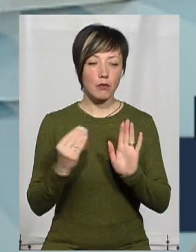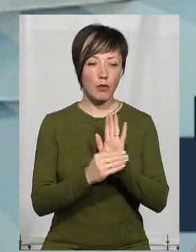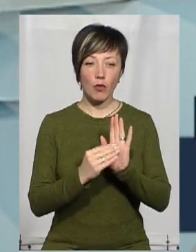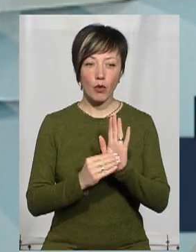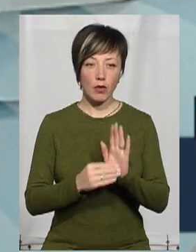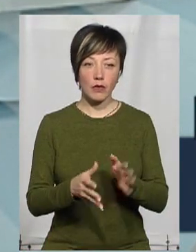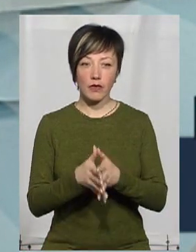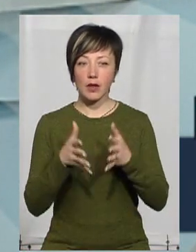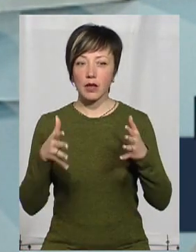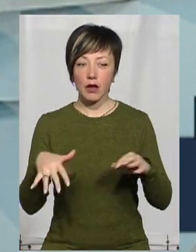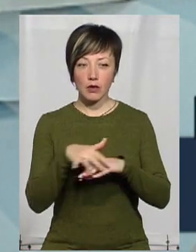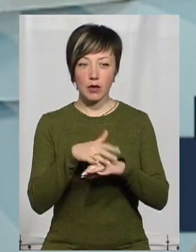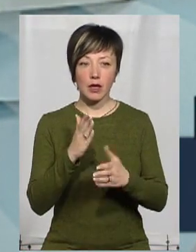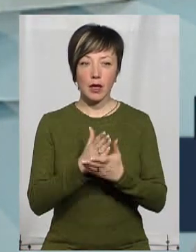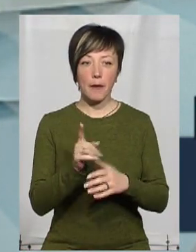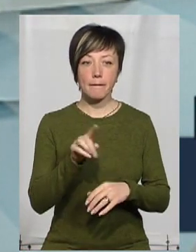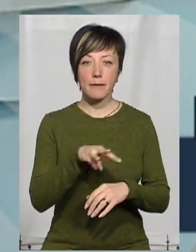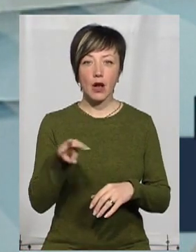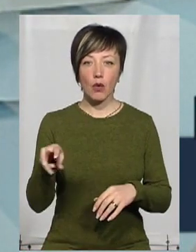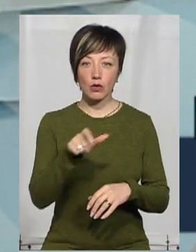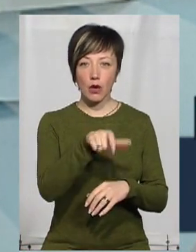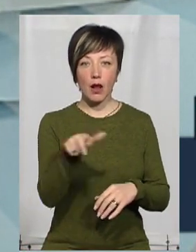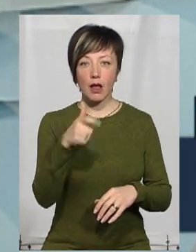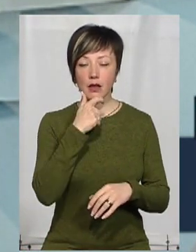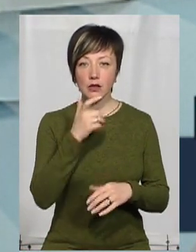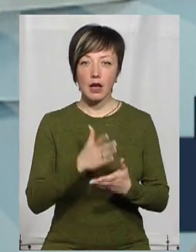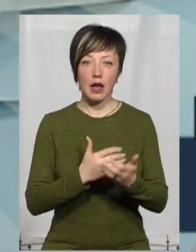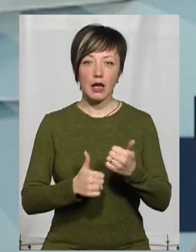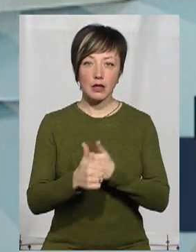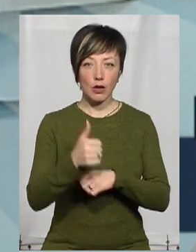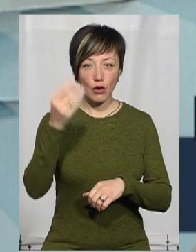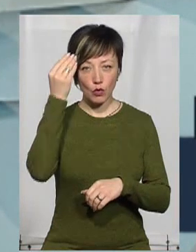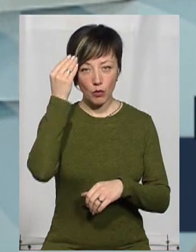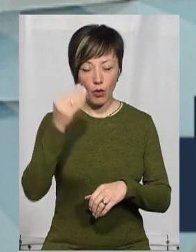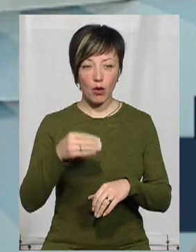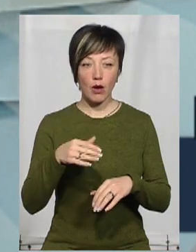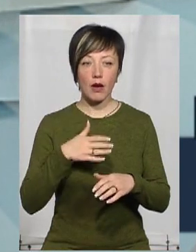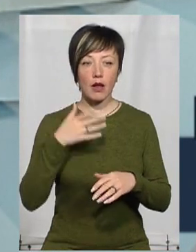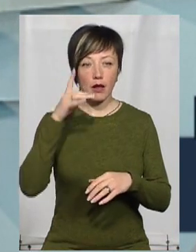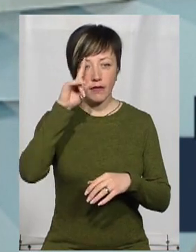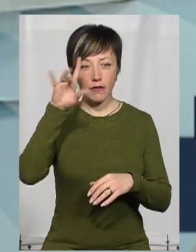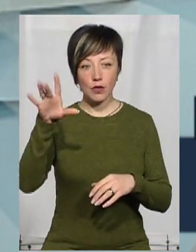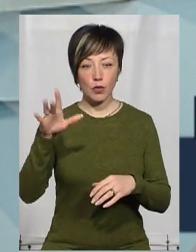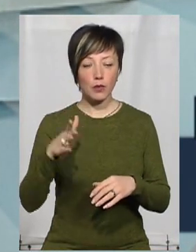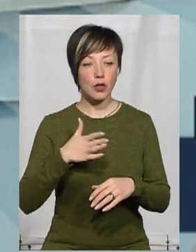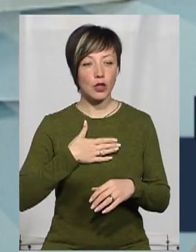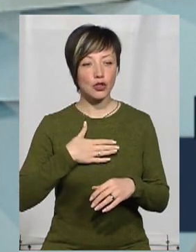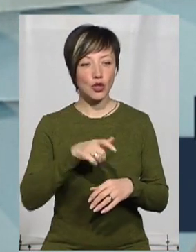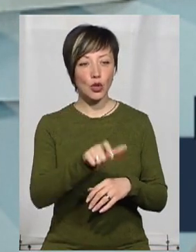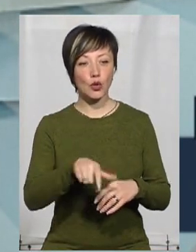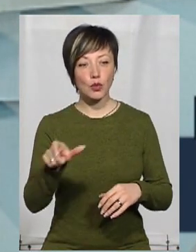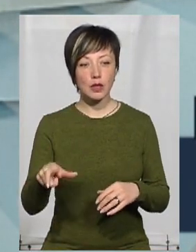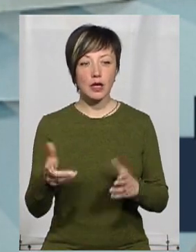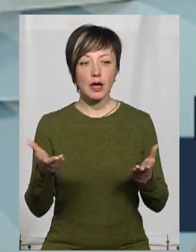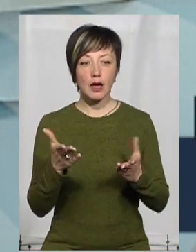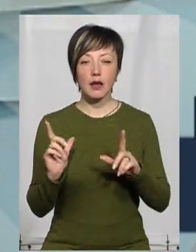є велика аудиторія, є помільйону глядачів, лідери громадських думок. Наші відомі люди,